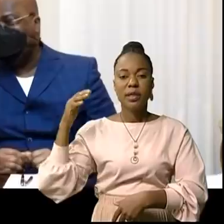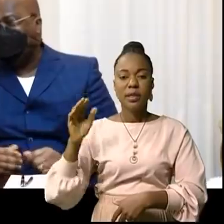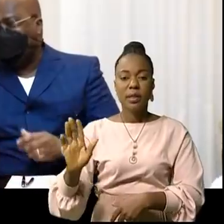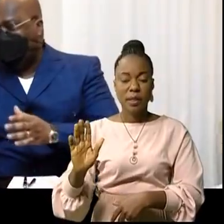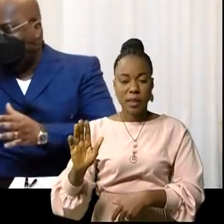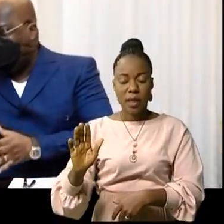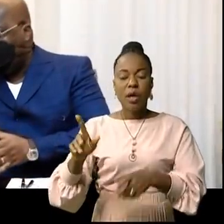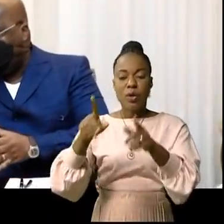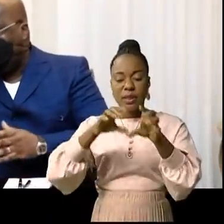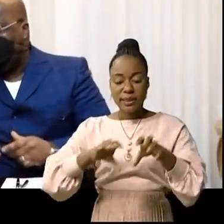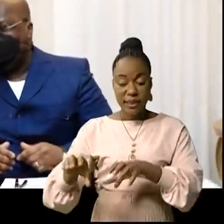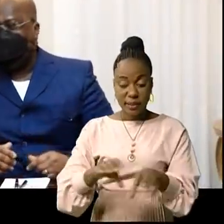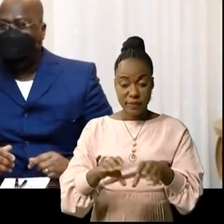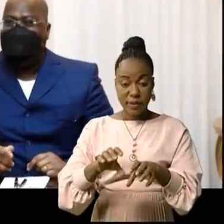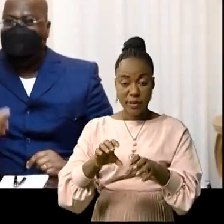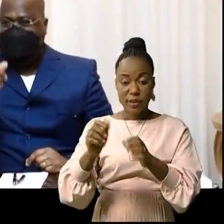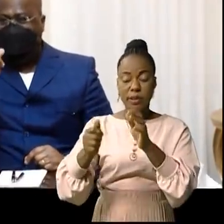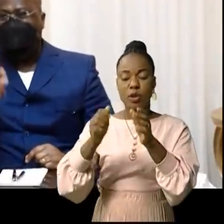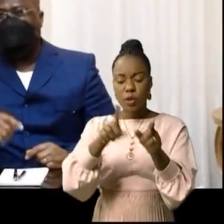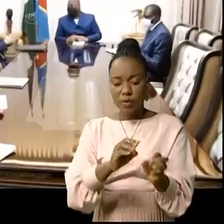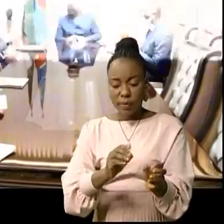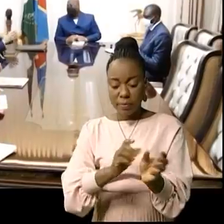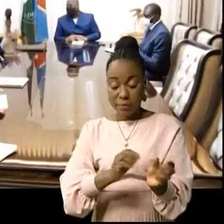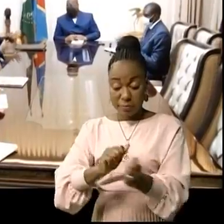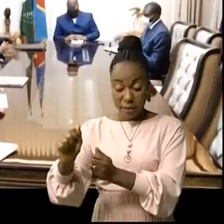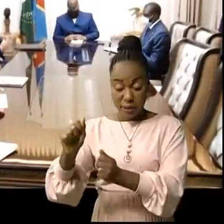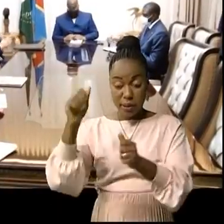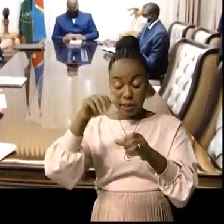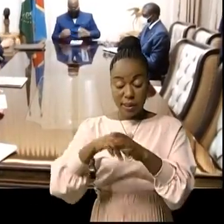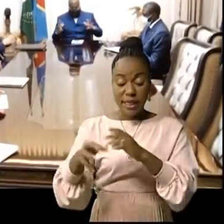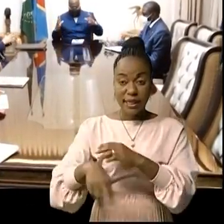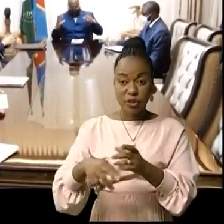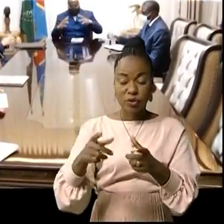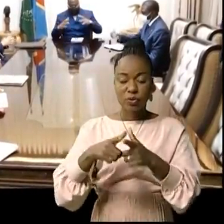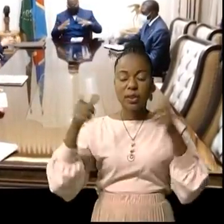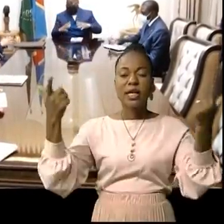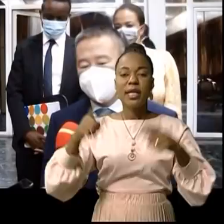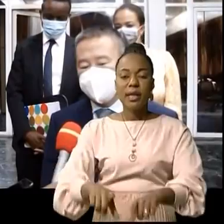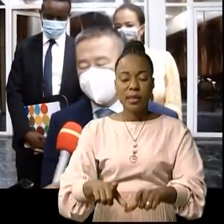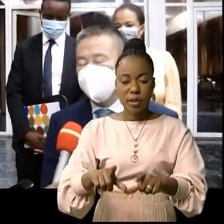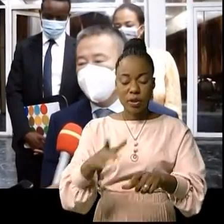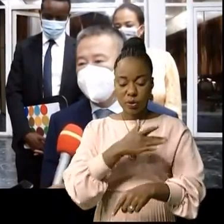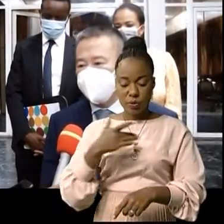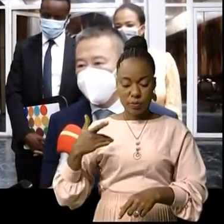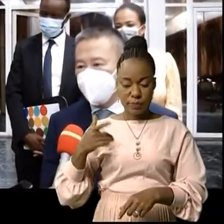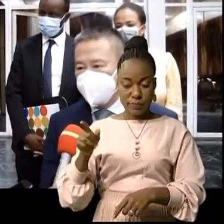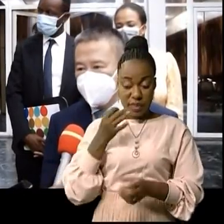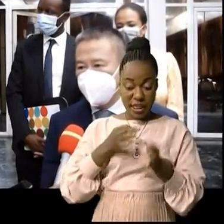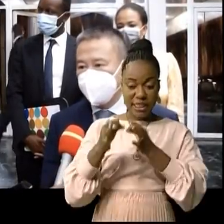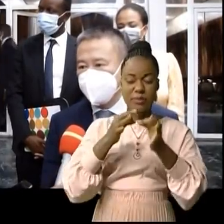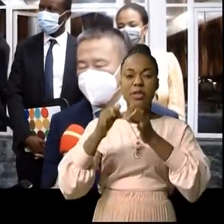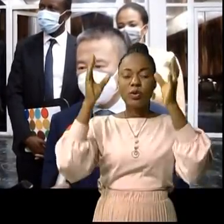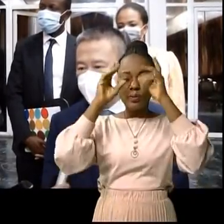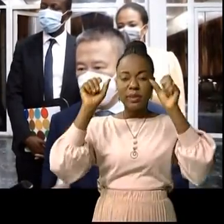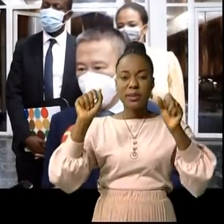-Chulombo, des activités des bons offices menés dans la région de Grand Lac au nom du secrétaire général de l'ONU. J'ai tenu à expliquer au